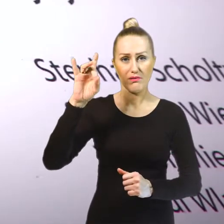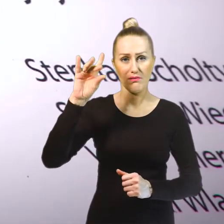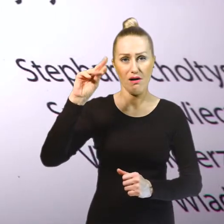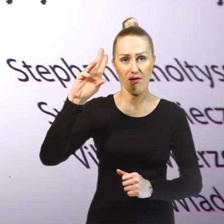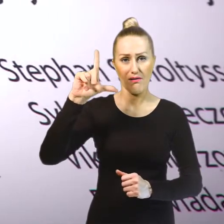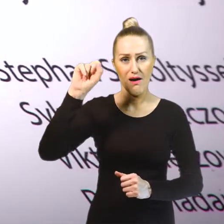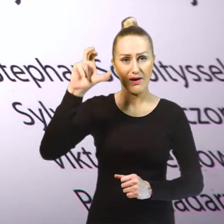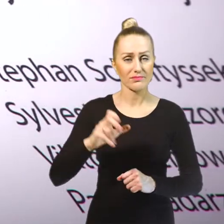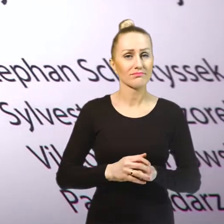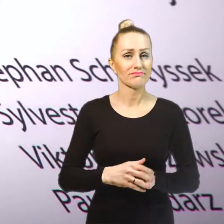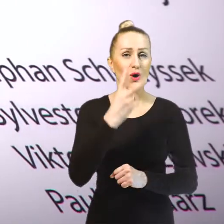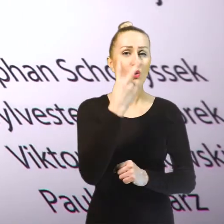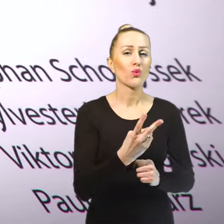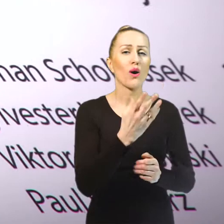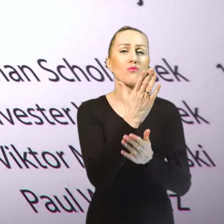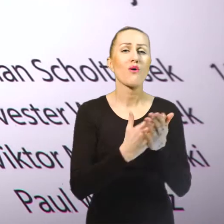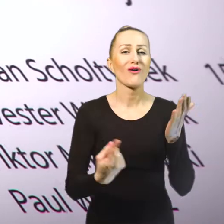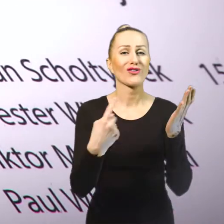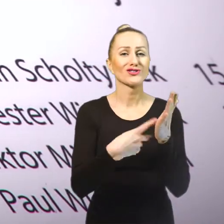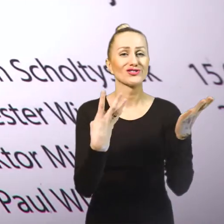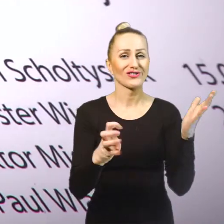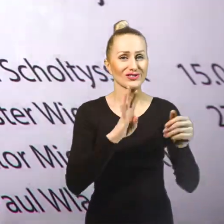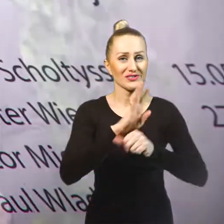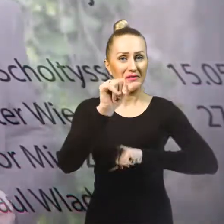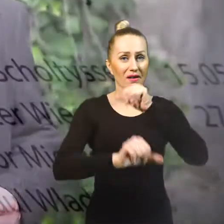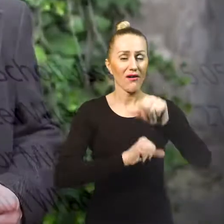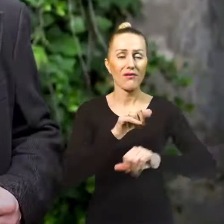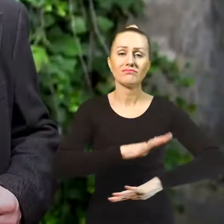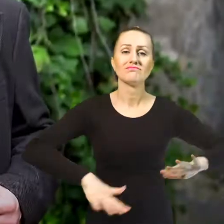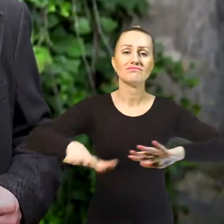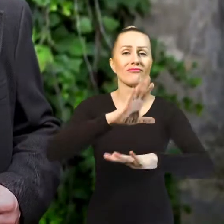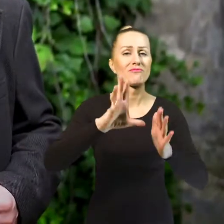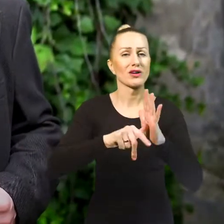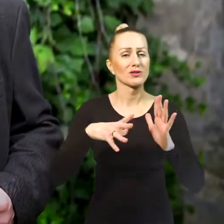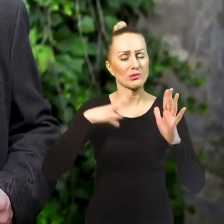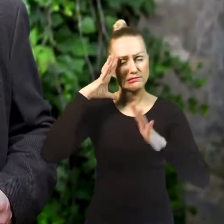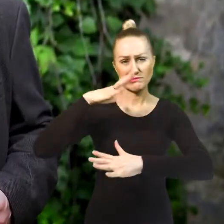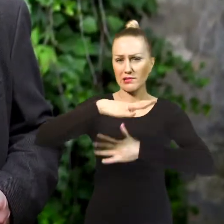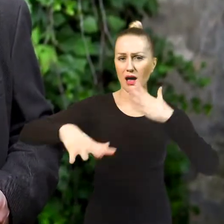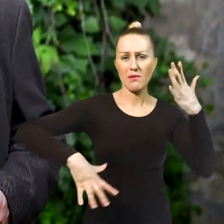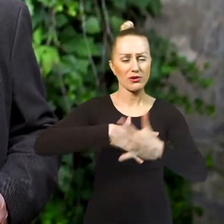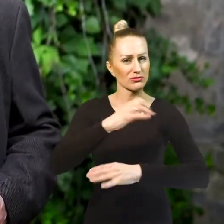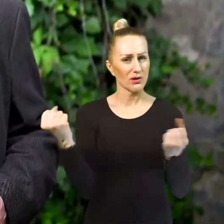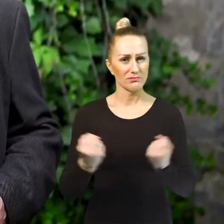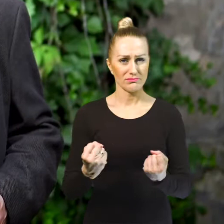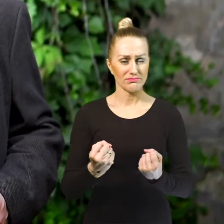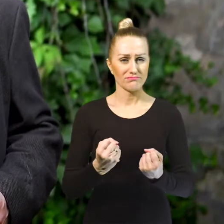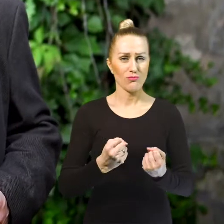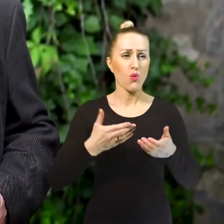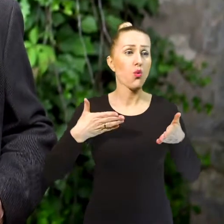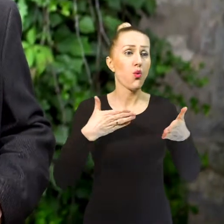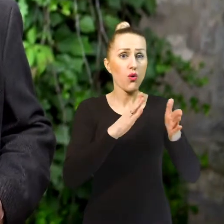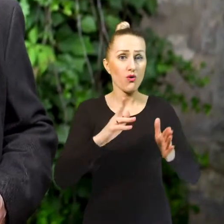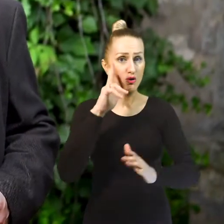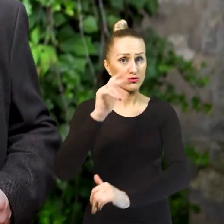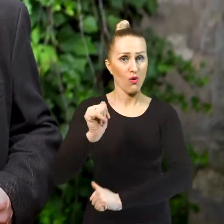Druga połowa roku 1914 przyjęła w mieście postać wielkiego chaosu. Ulicami zmierzali